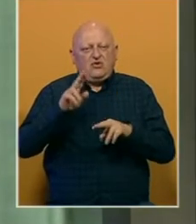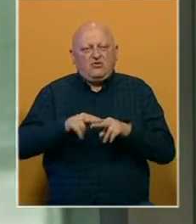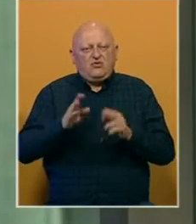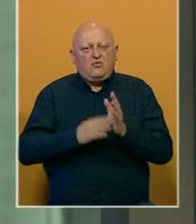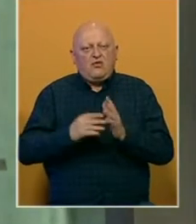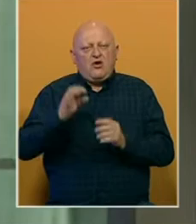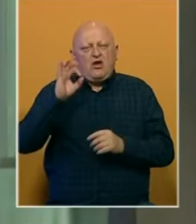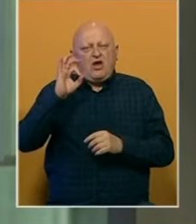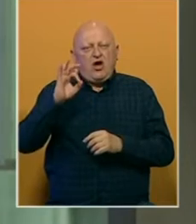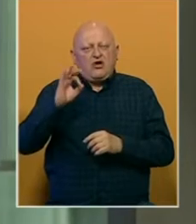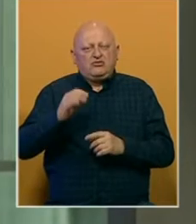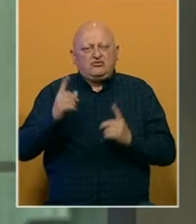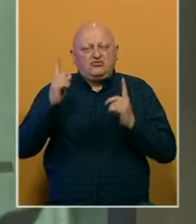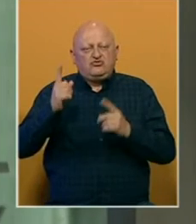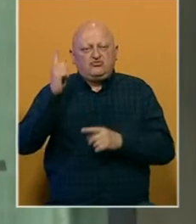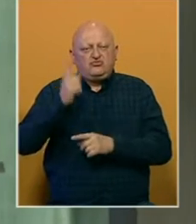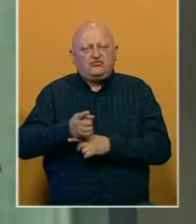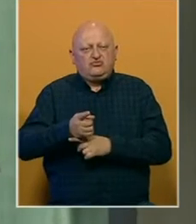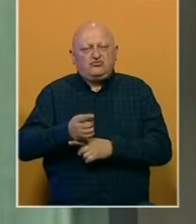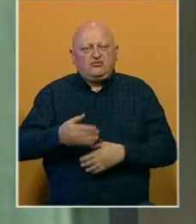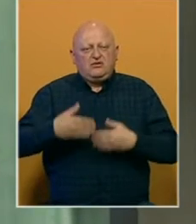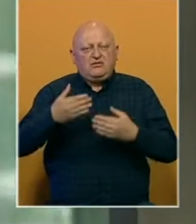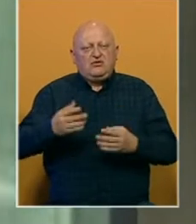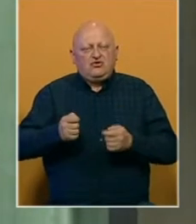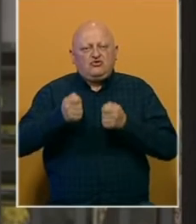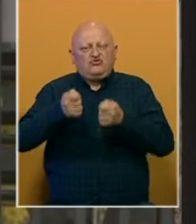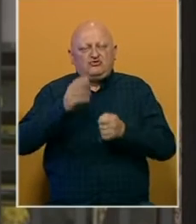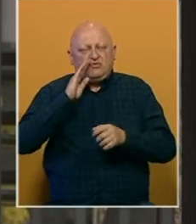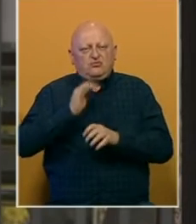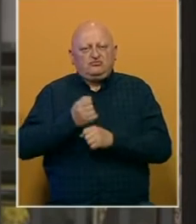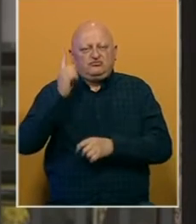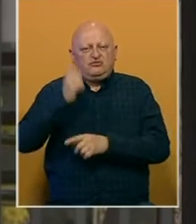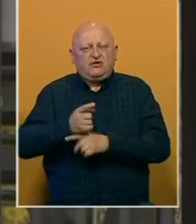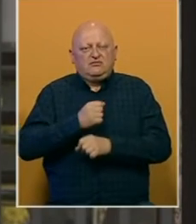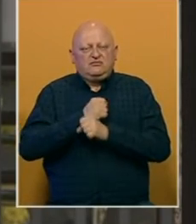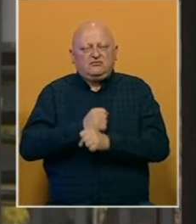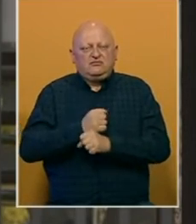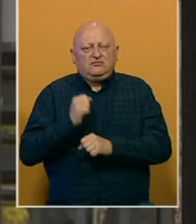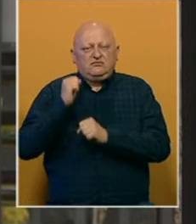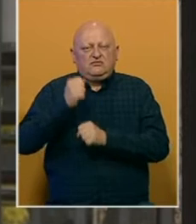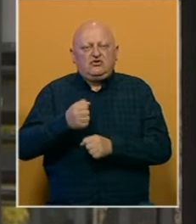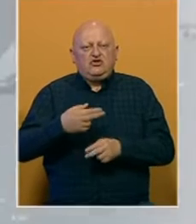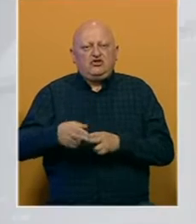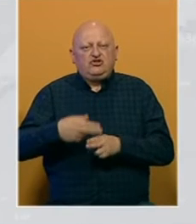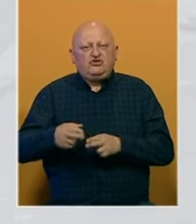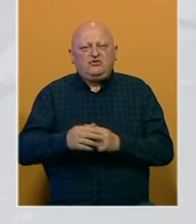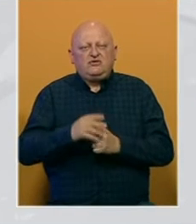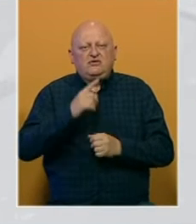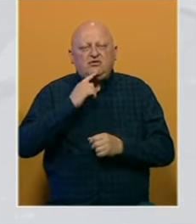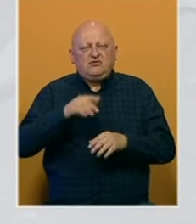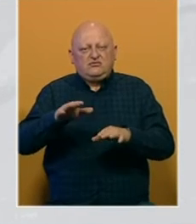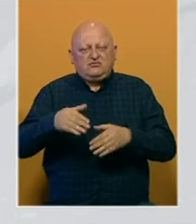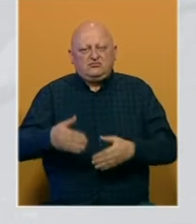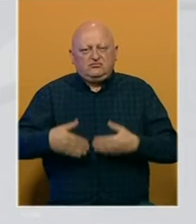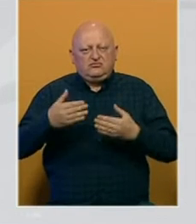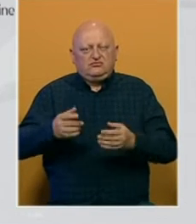Muamer Ožegović. Sud je odlučujući po prijedlogu tužilaštva BiH za određivanje pritvora donio rješenje. Kojim je prihvatio